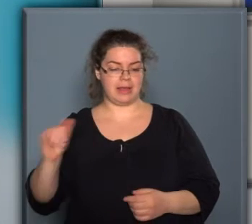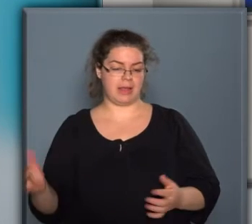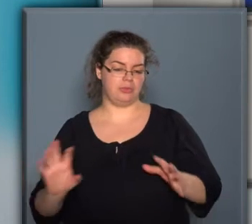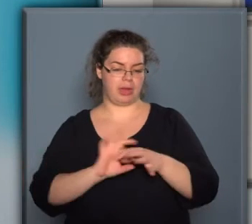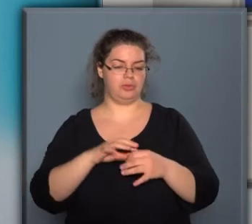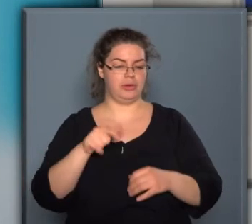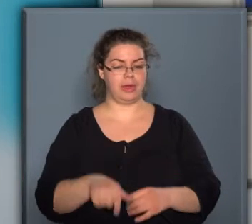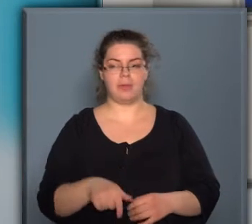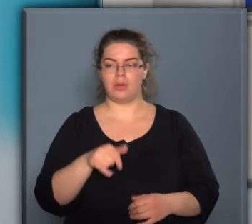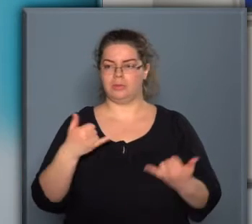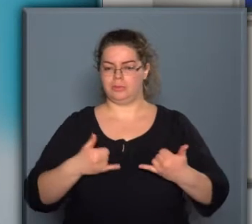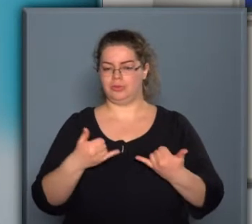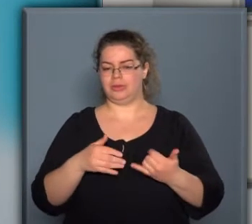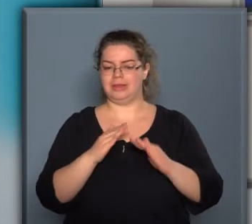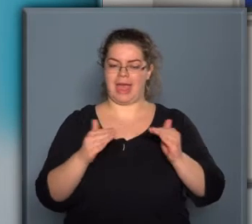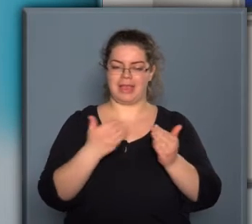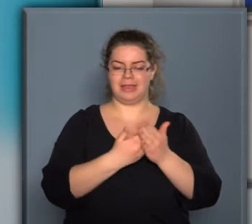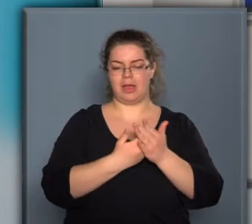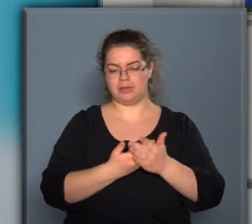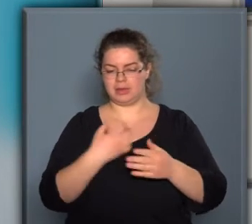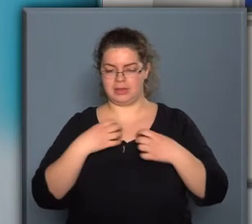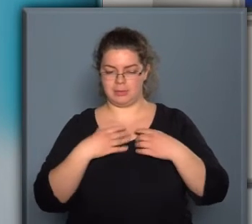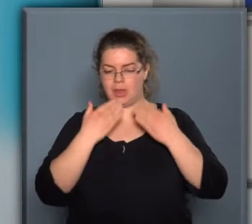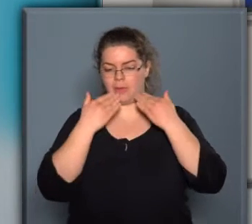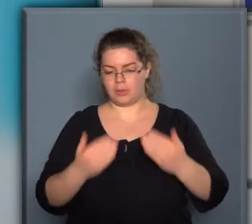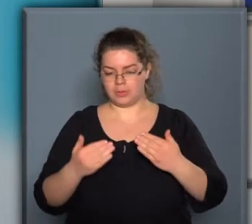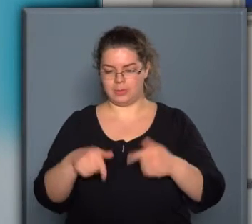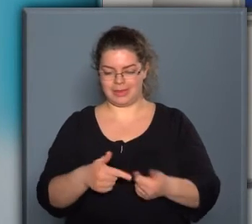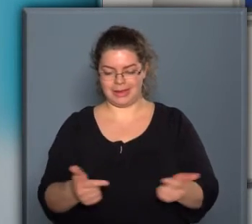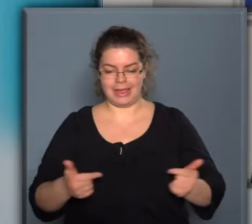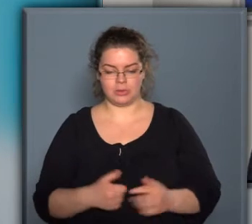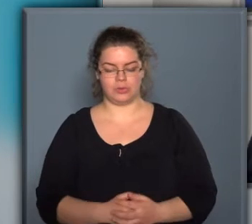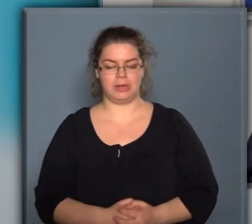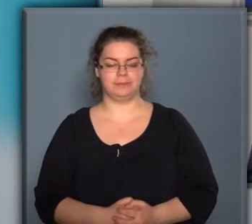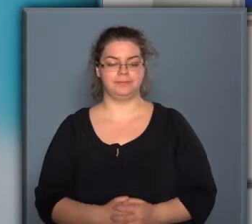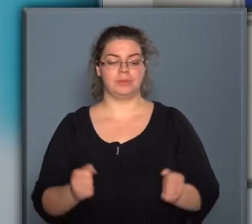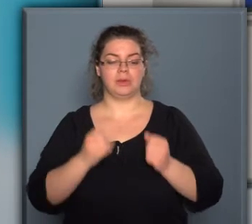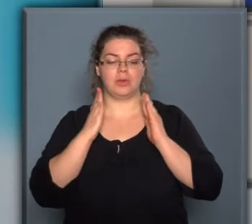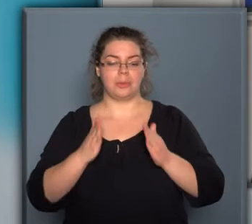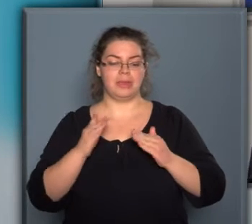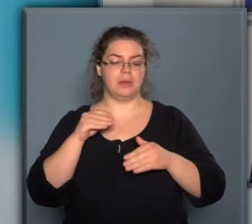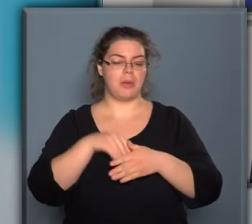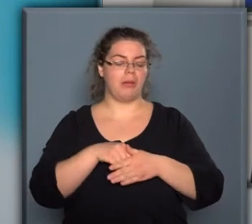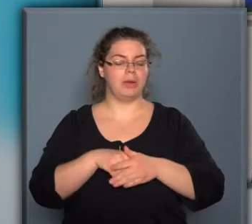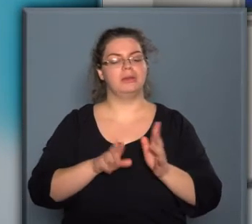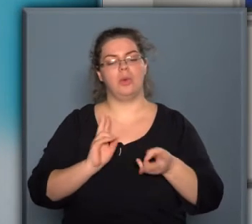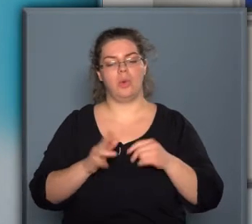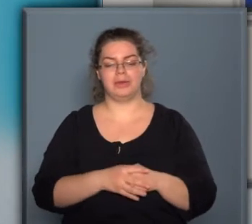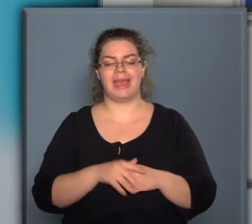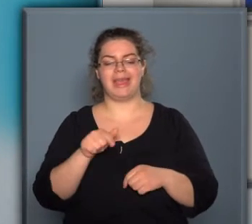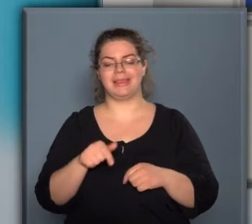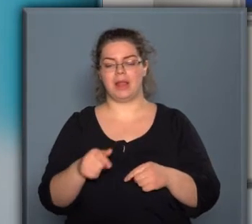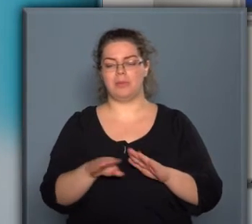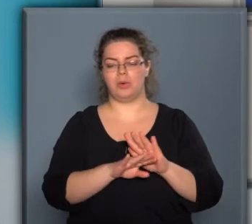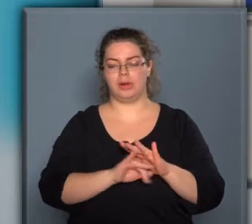bekapcsolódott ebbe. Hát ők most itt házigazdaként szerepelnek, és köszönöm ezt a lehetőséget. Nagyon bízom abban, hogy